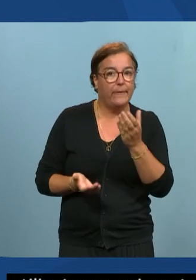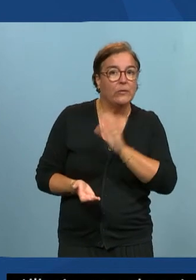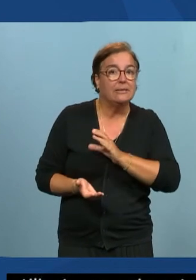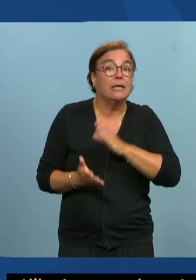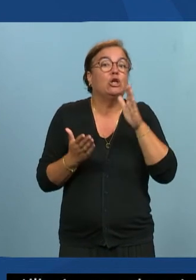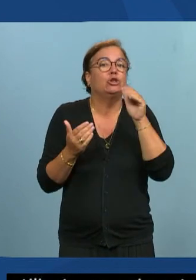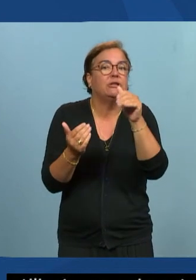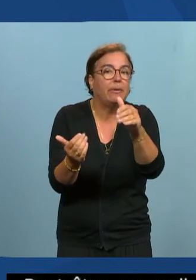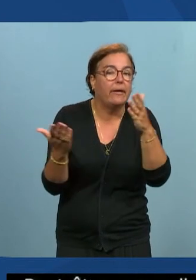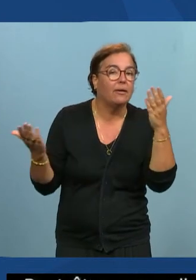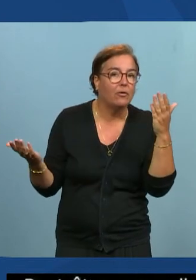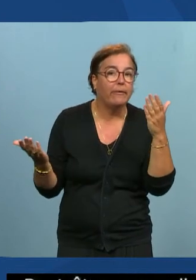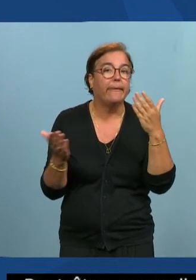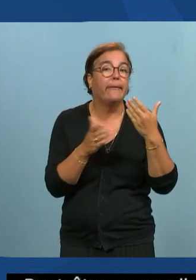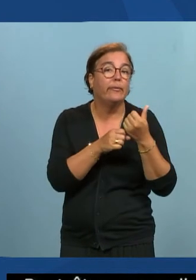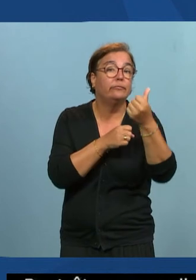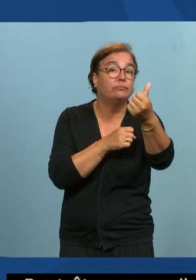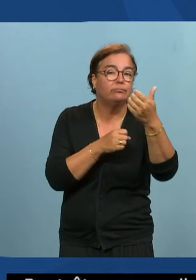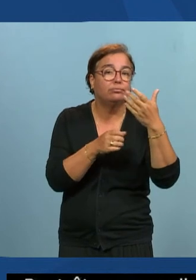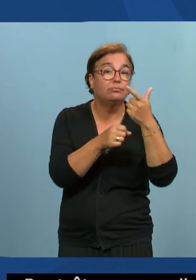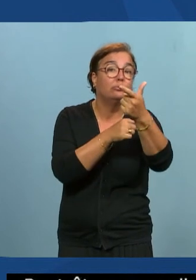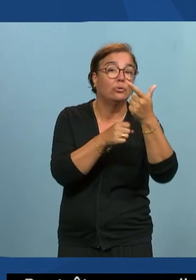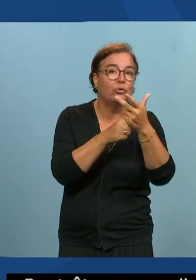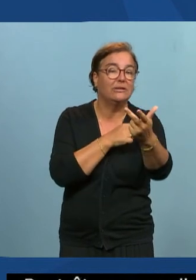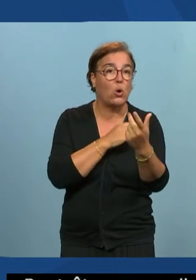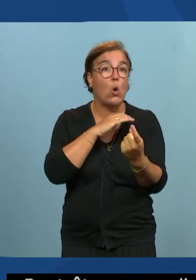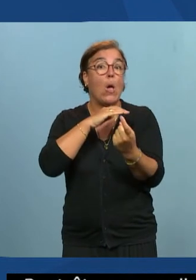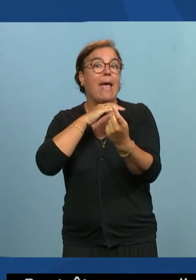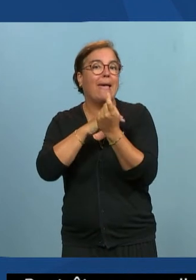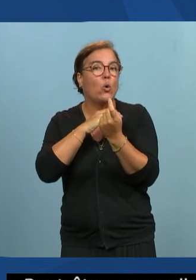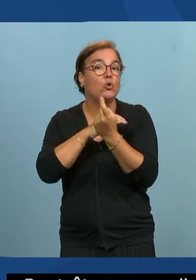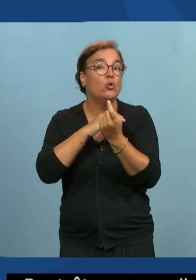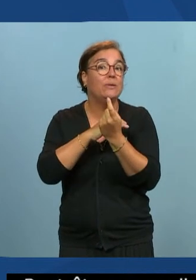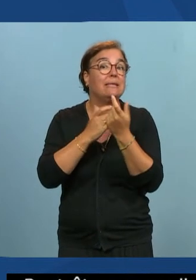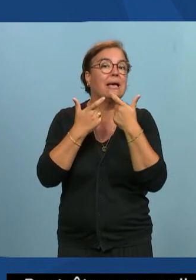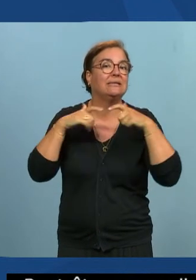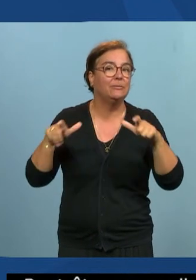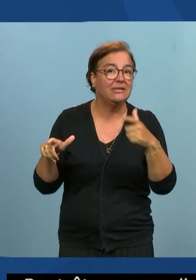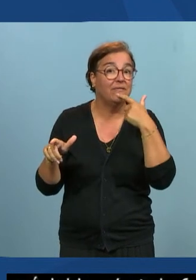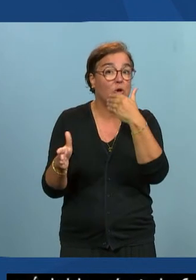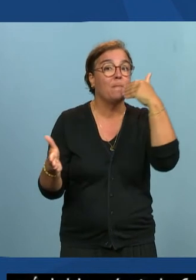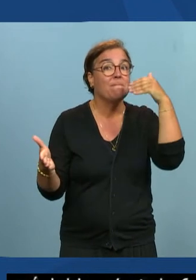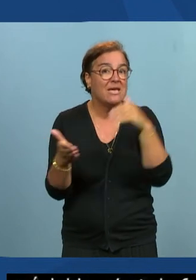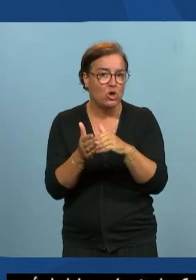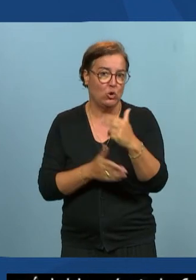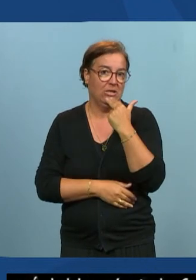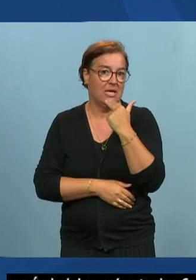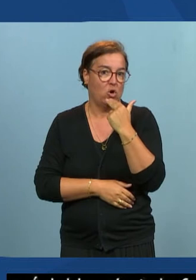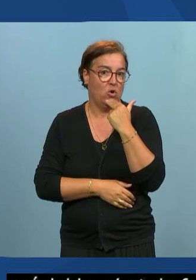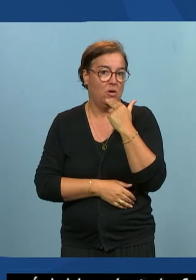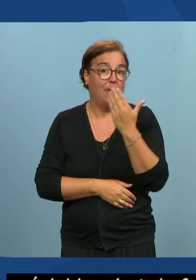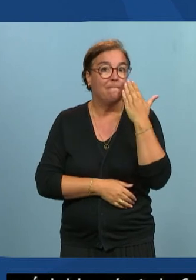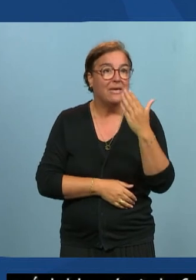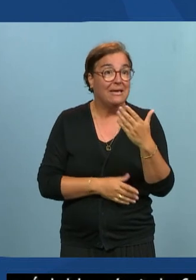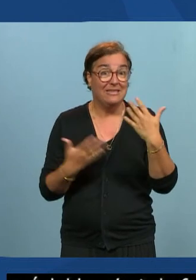années on ne parlera que de ce sujet là c'est-à-dire j'ai envie de dire l'ergonomie de l'accessibilité on améliorera l'expérience utilisateur mais qui sera déjà possible